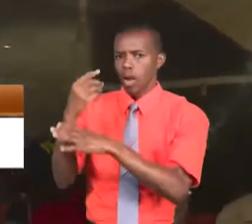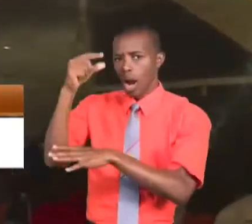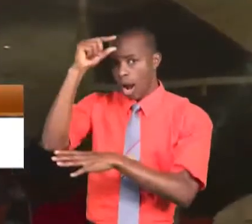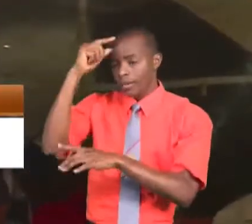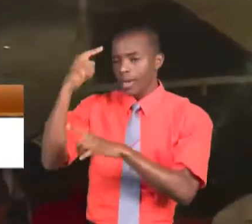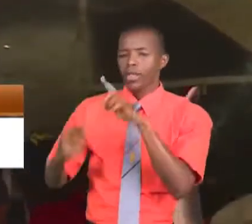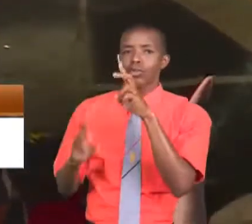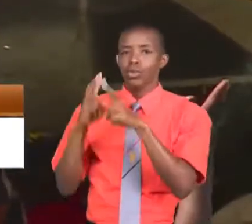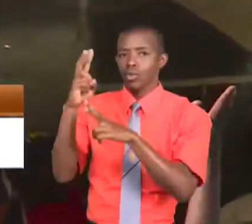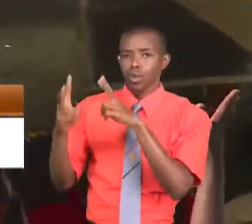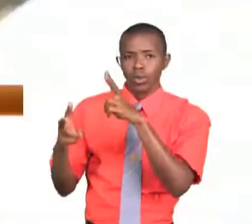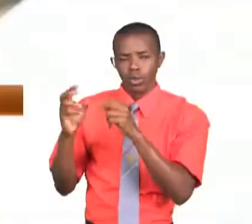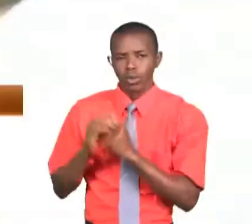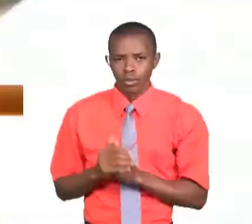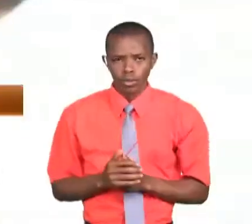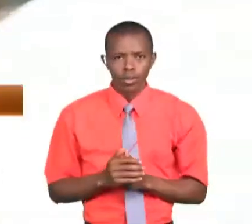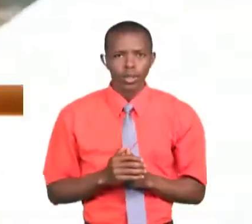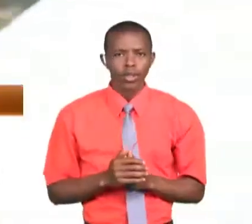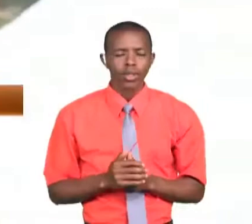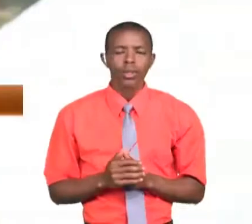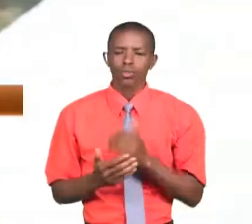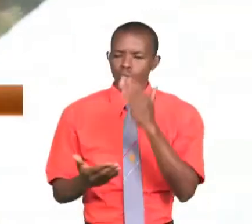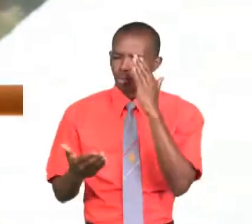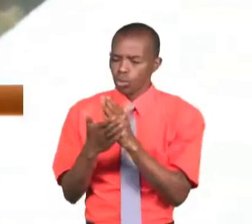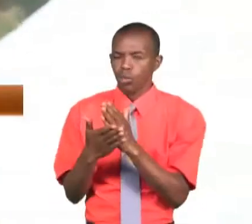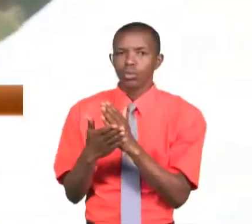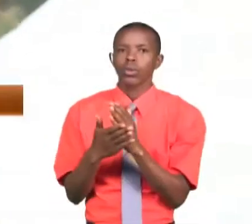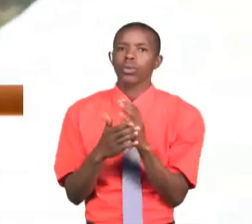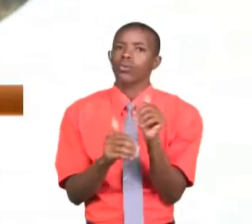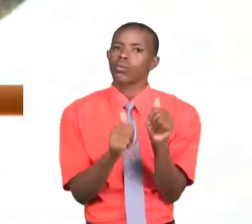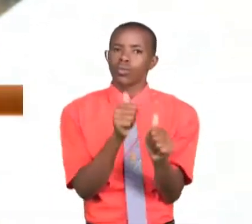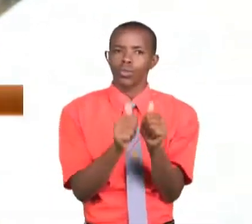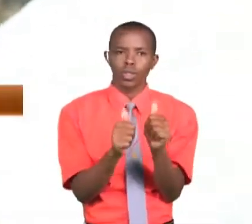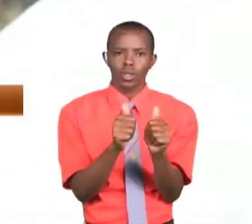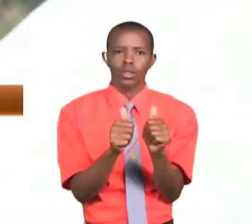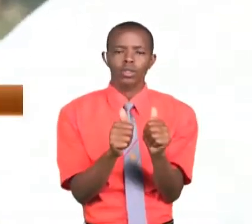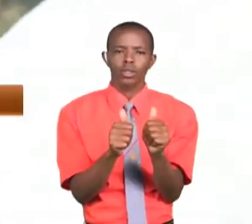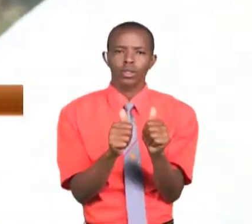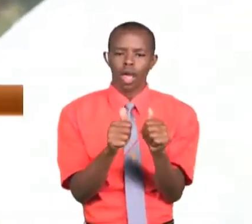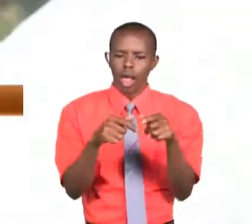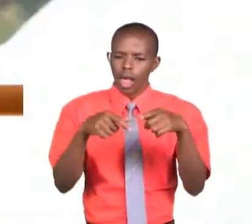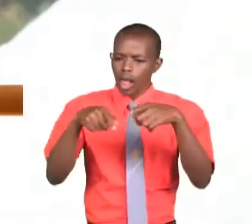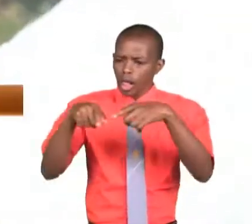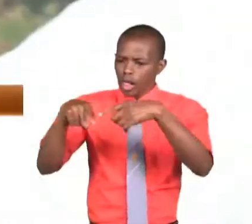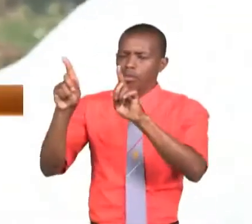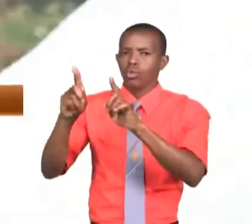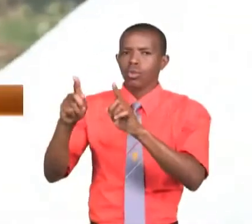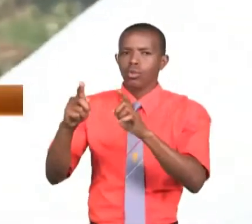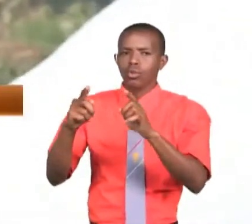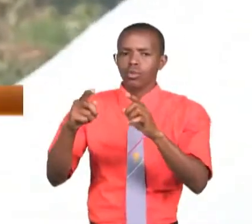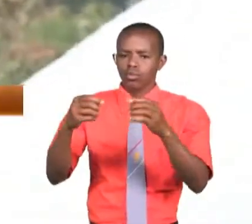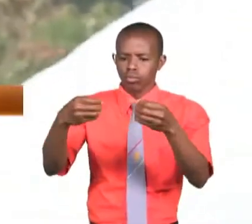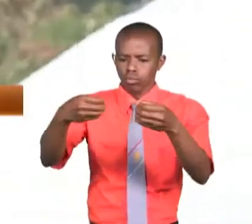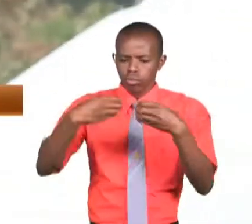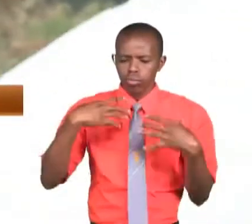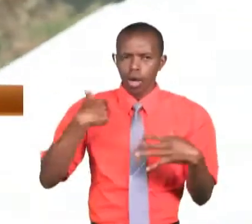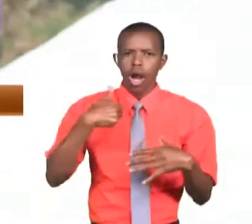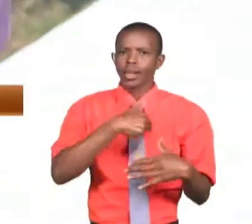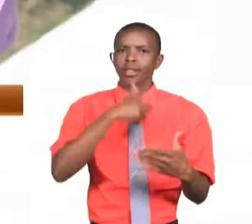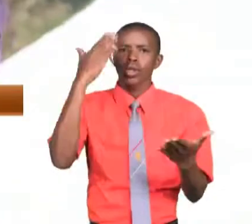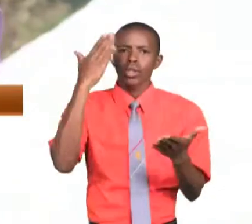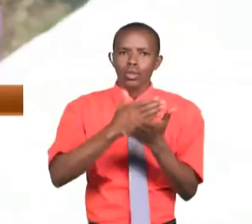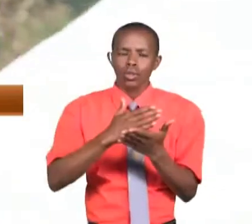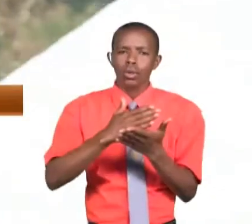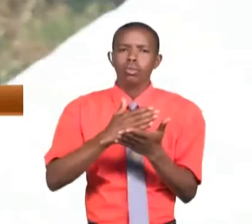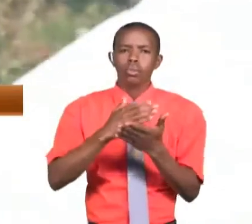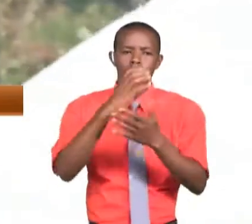2 Ukweli ni huu Wao wamekua wakituambia Tuwache kuongea mambo ya